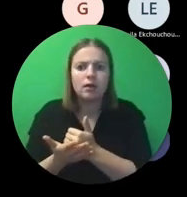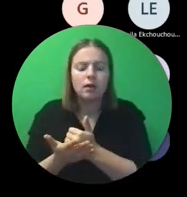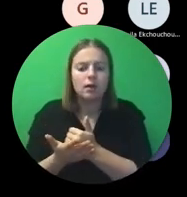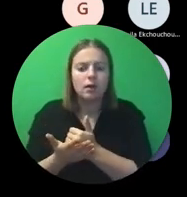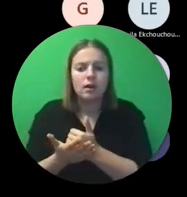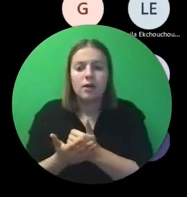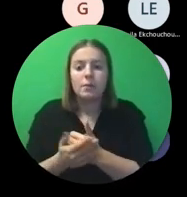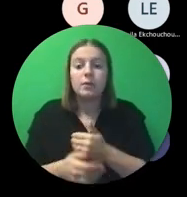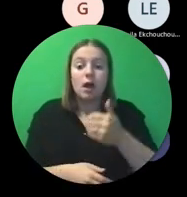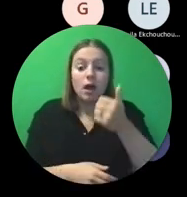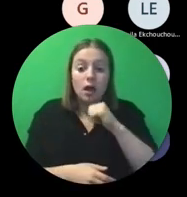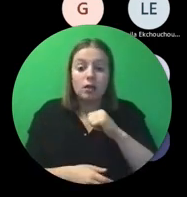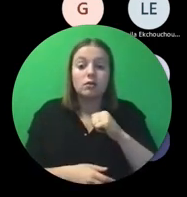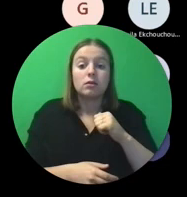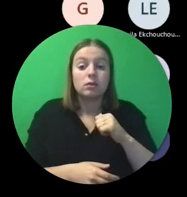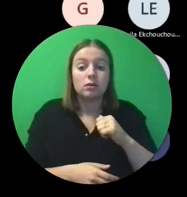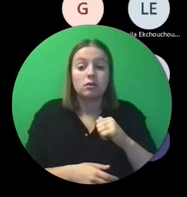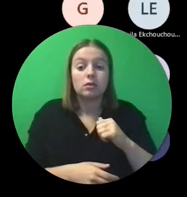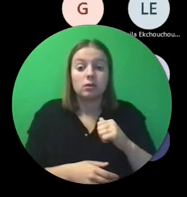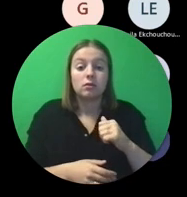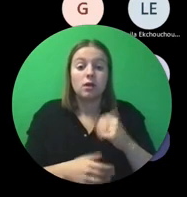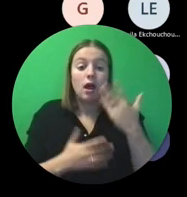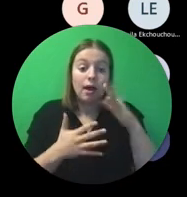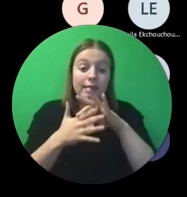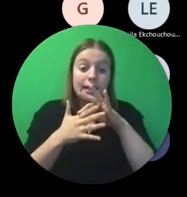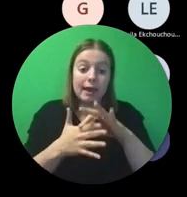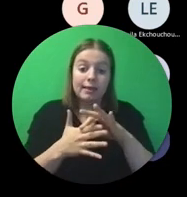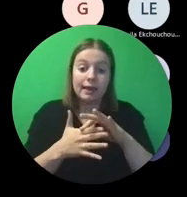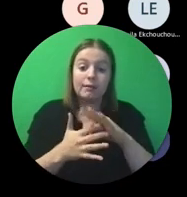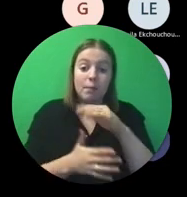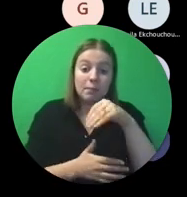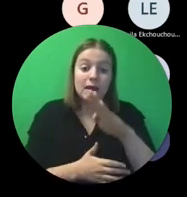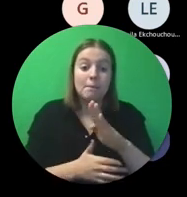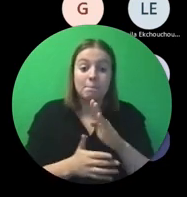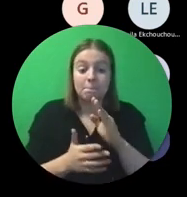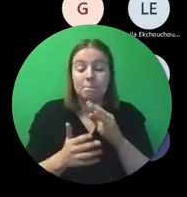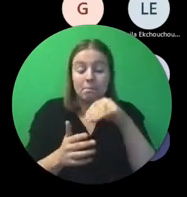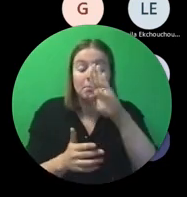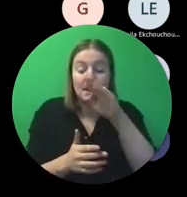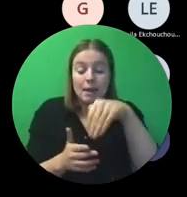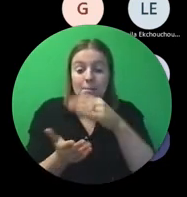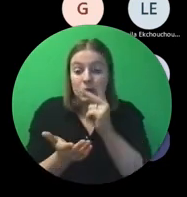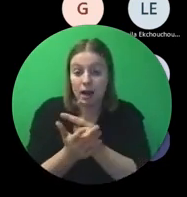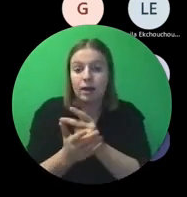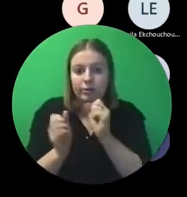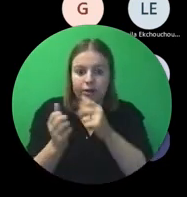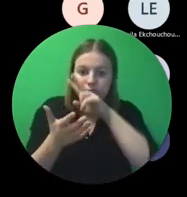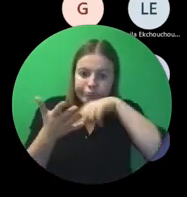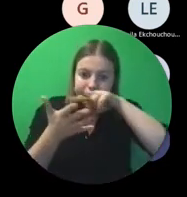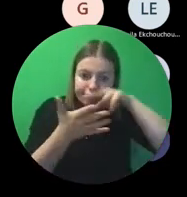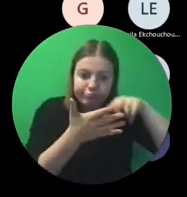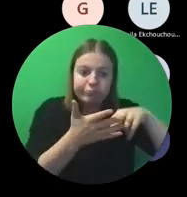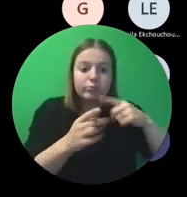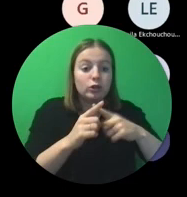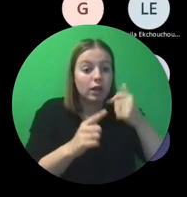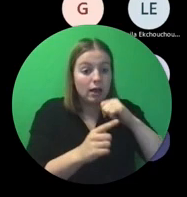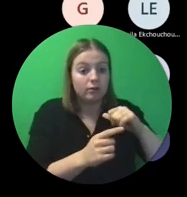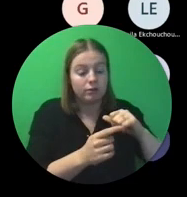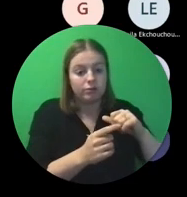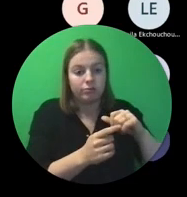En van zodra beschikbaar de handleiding rond de beneficiary module doornemen. En dan zodat mogelijk is er mee aan de slag gaan.